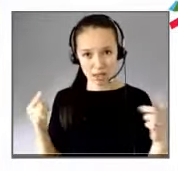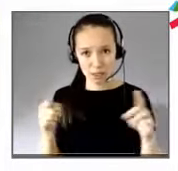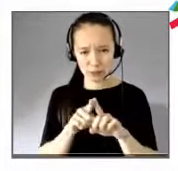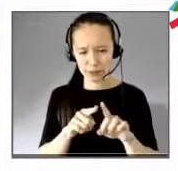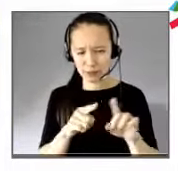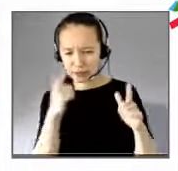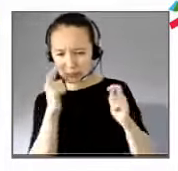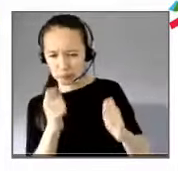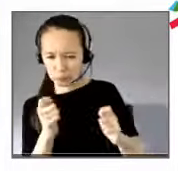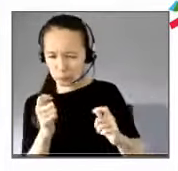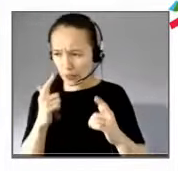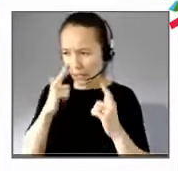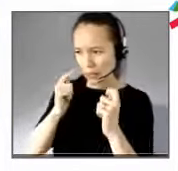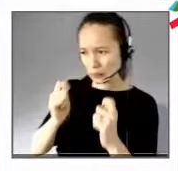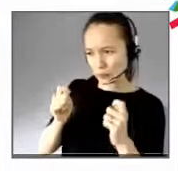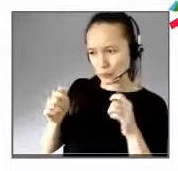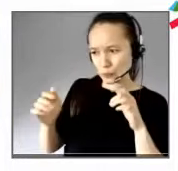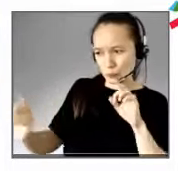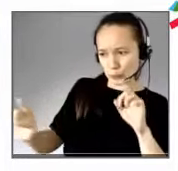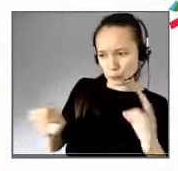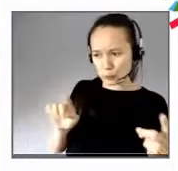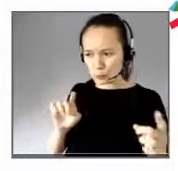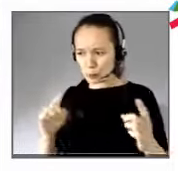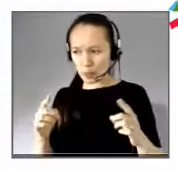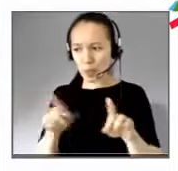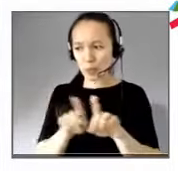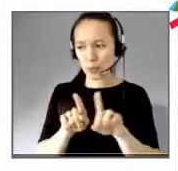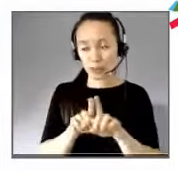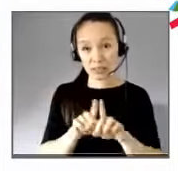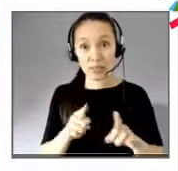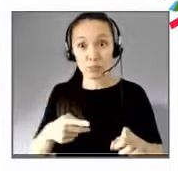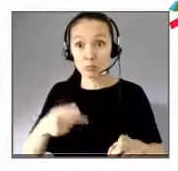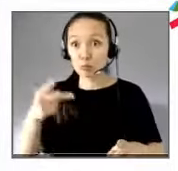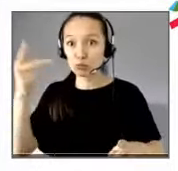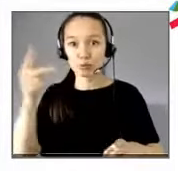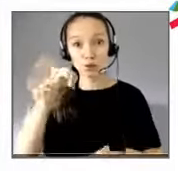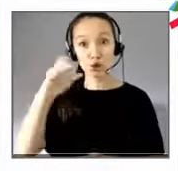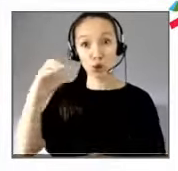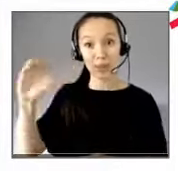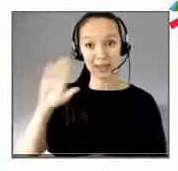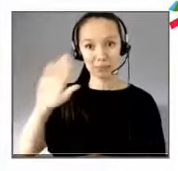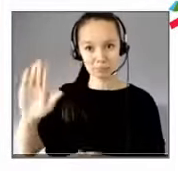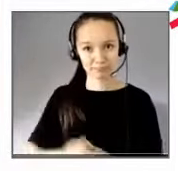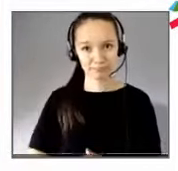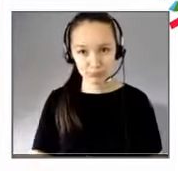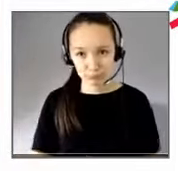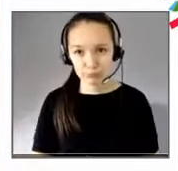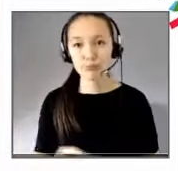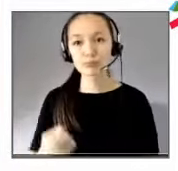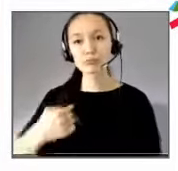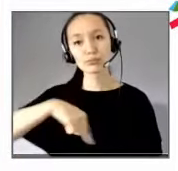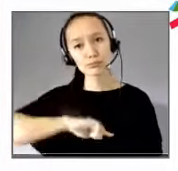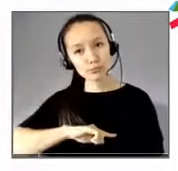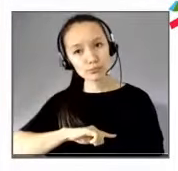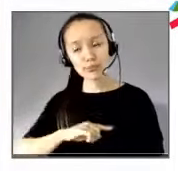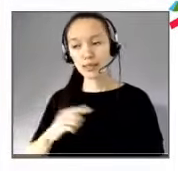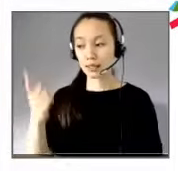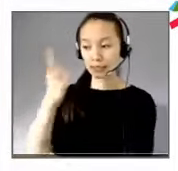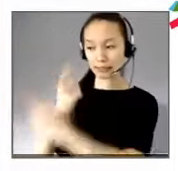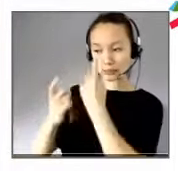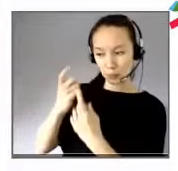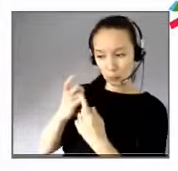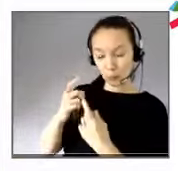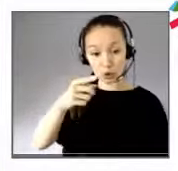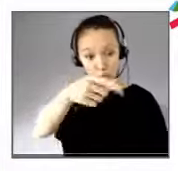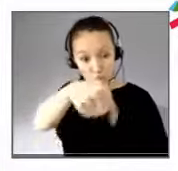dématérialisation. Alors pour répondre à toutes ces questions, et aussi à vos questions que vous allez pouvoir poser, et dont